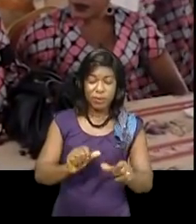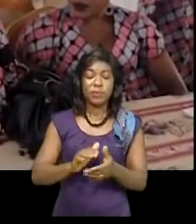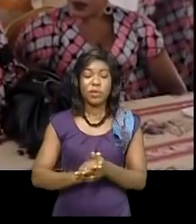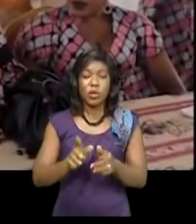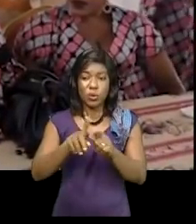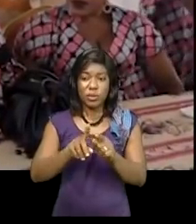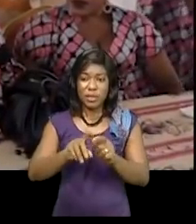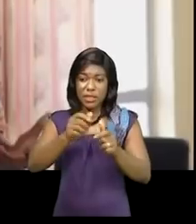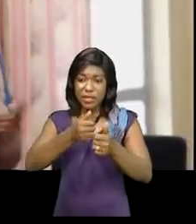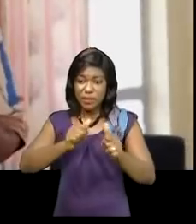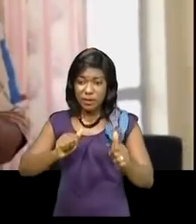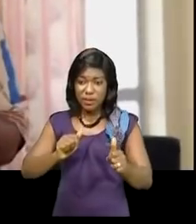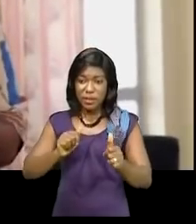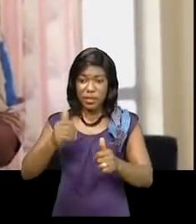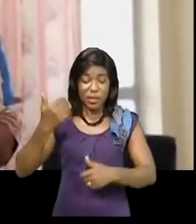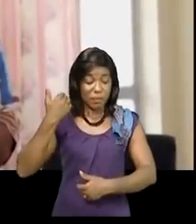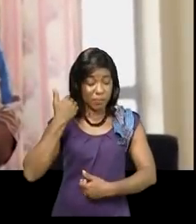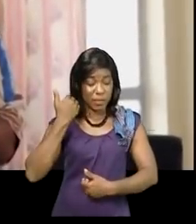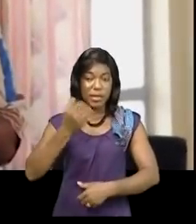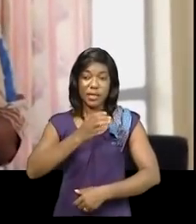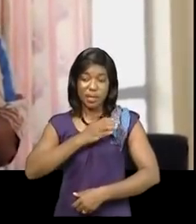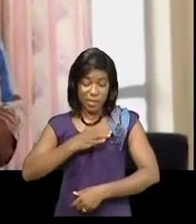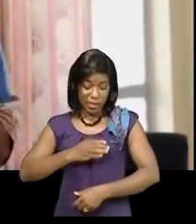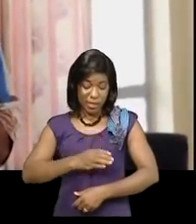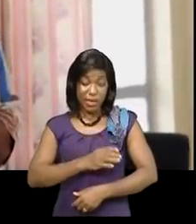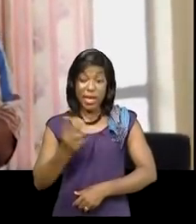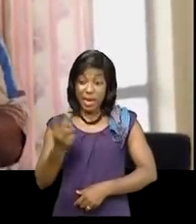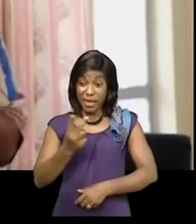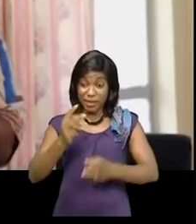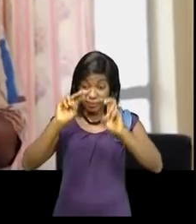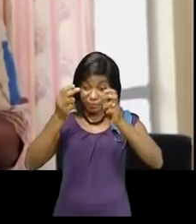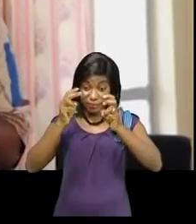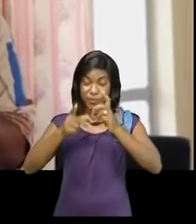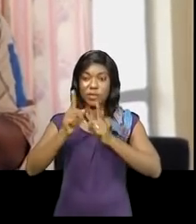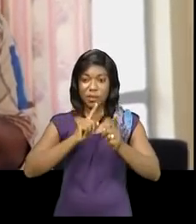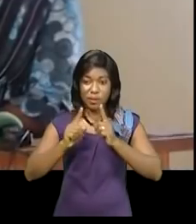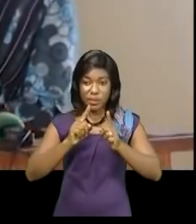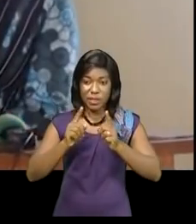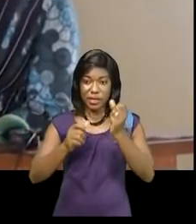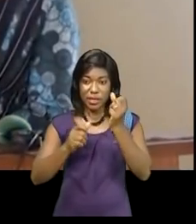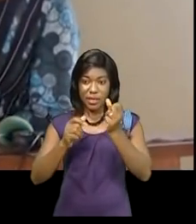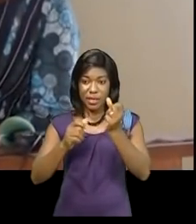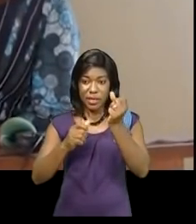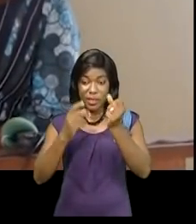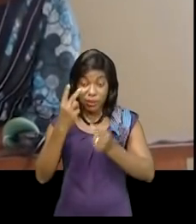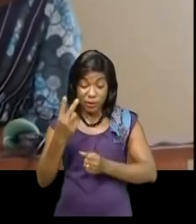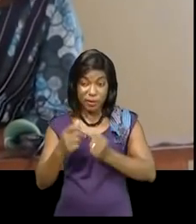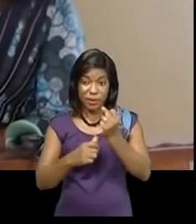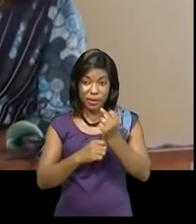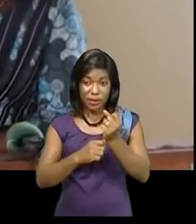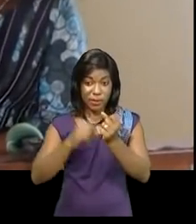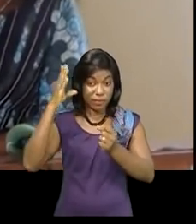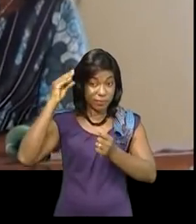qui tue silencieusement Ce sont là les deux sujets abordés tour à tour par deux expertes oratrices le docteur Anne